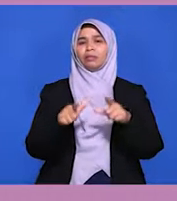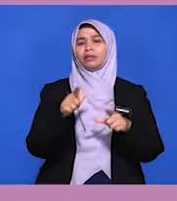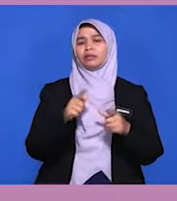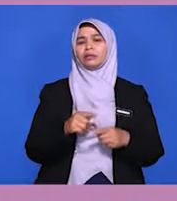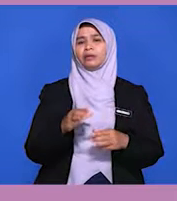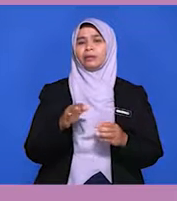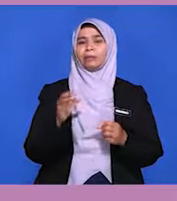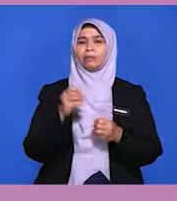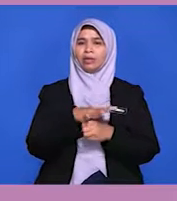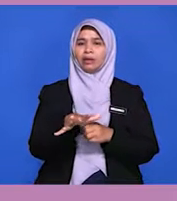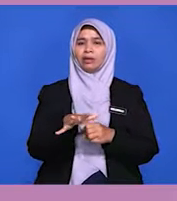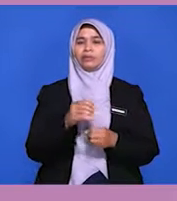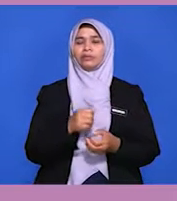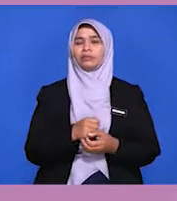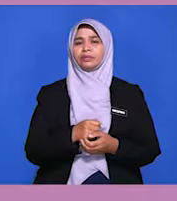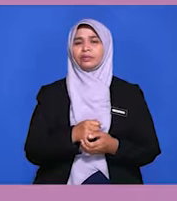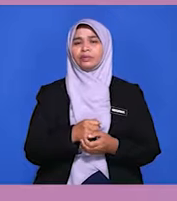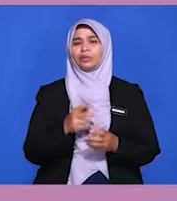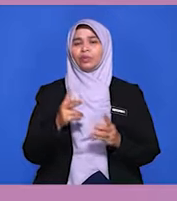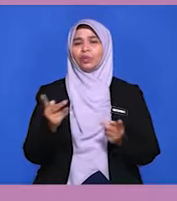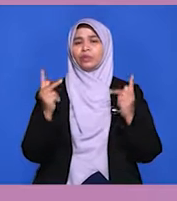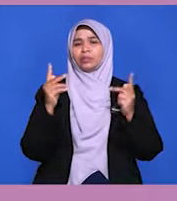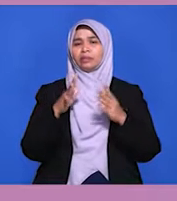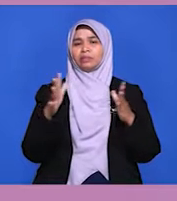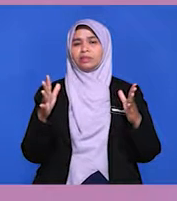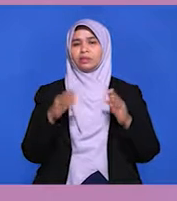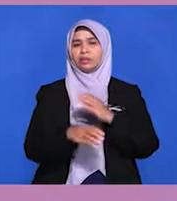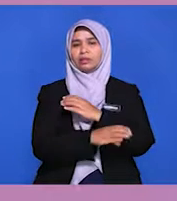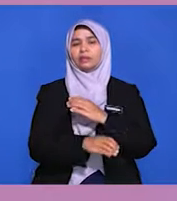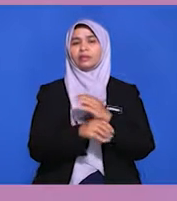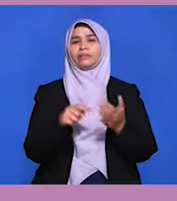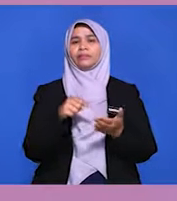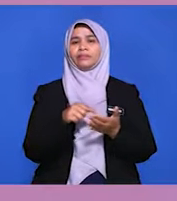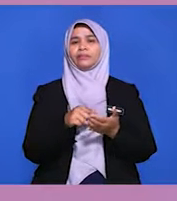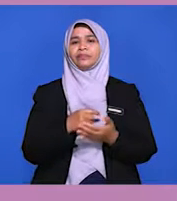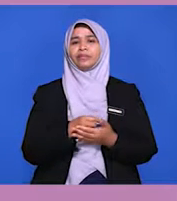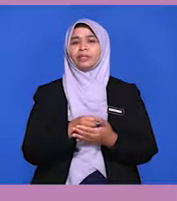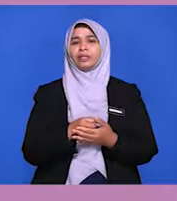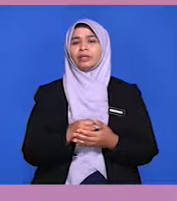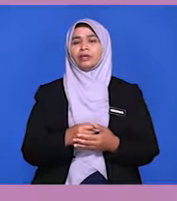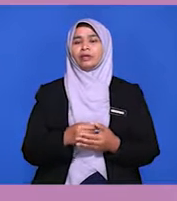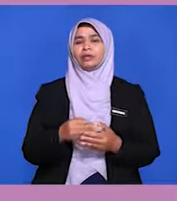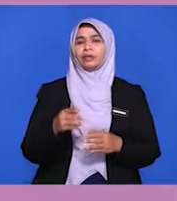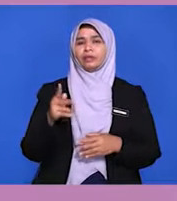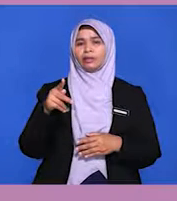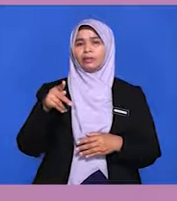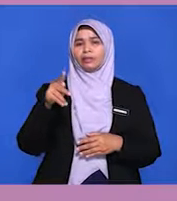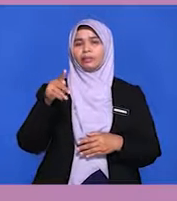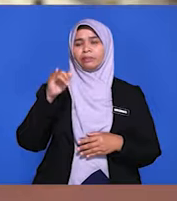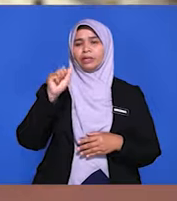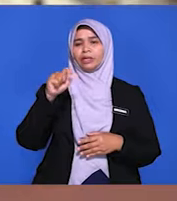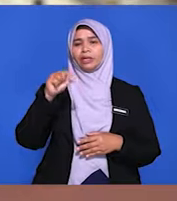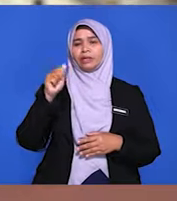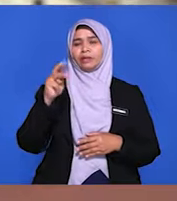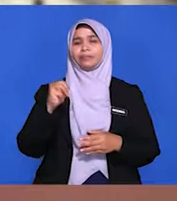kuasa-kuasa besar di rantau ini. Ketujuh, faktor piagam pertubuhan bangsa-bangsa bersatu.